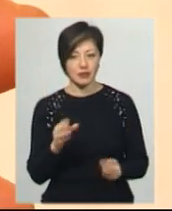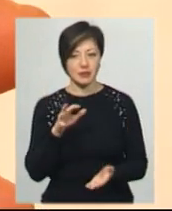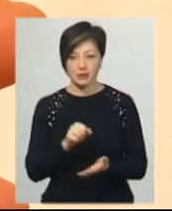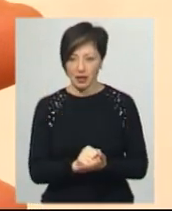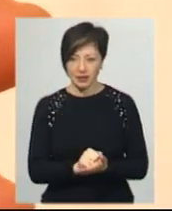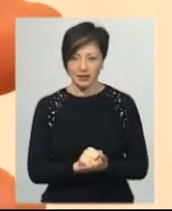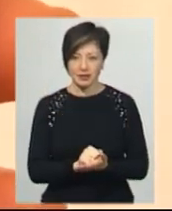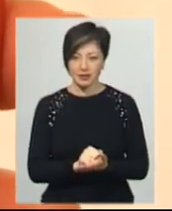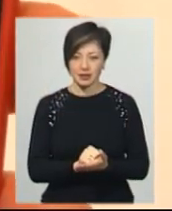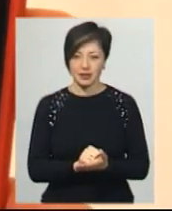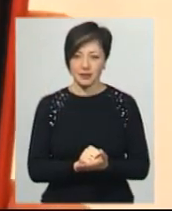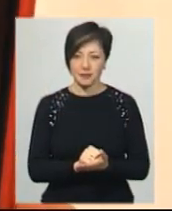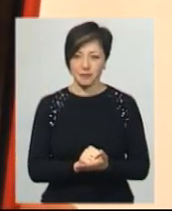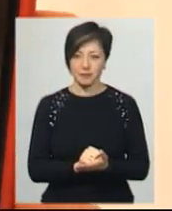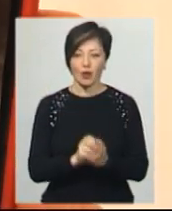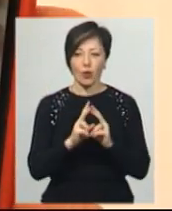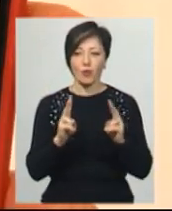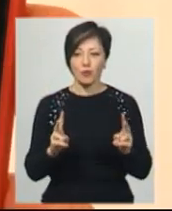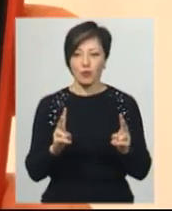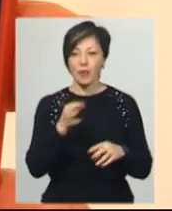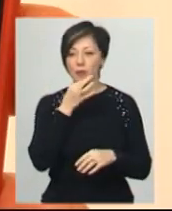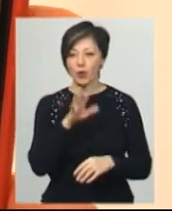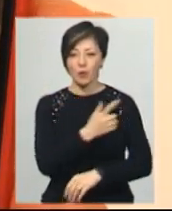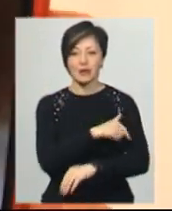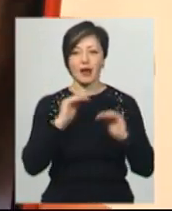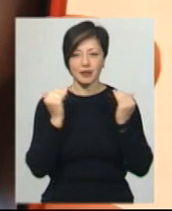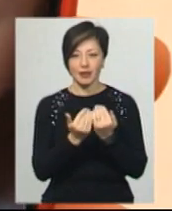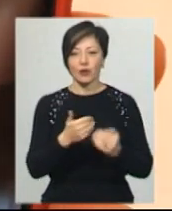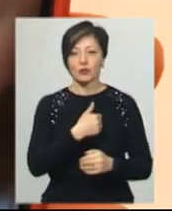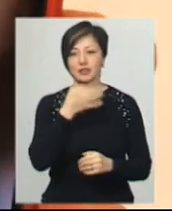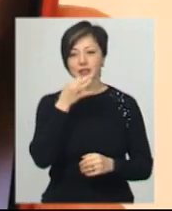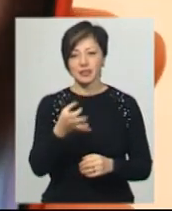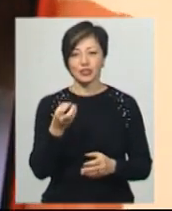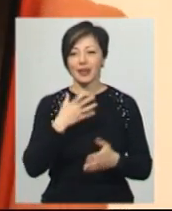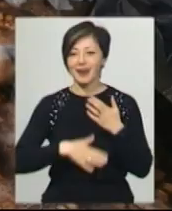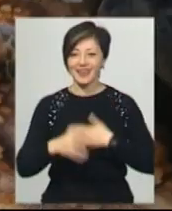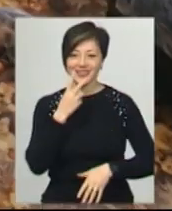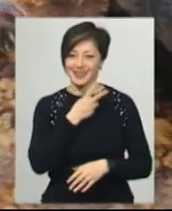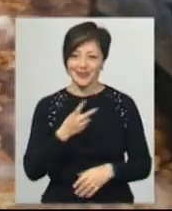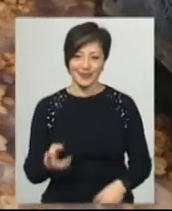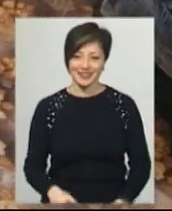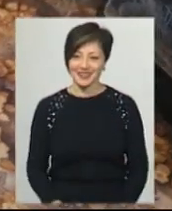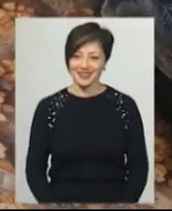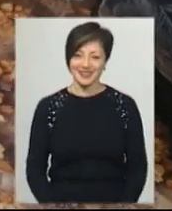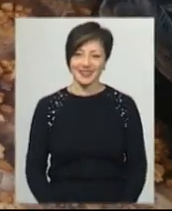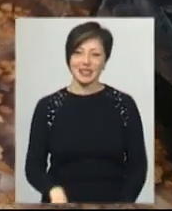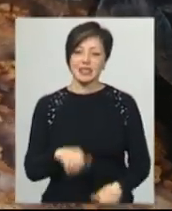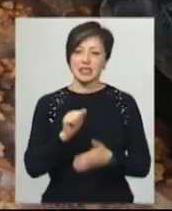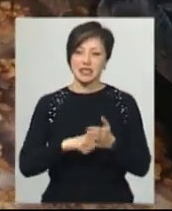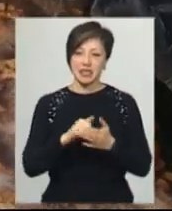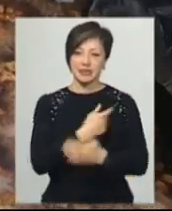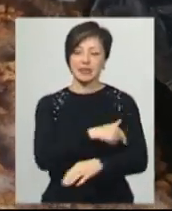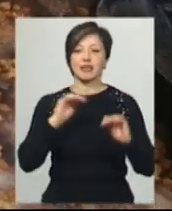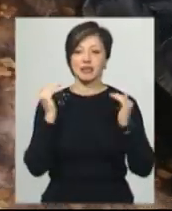тобто тим, кому не подобається карантин, хочу сказати, що вони ще радості не бачили. Через карантин танцюристи вже